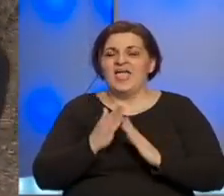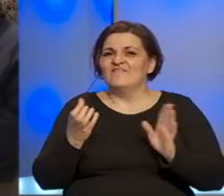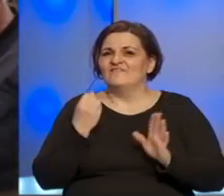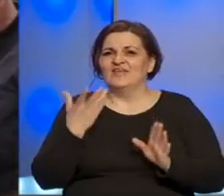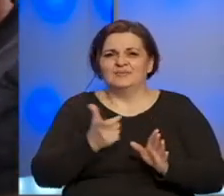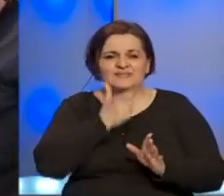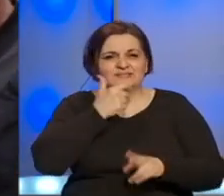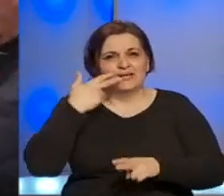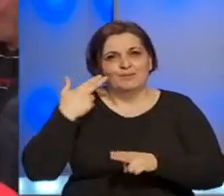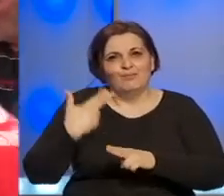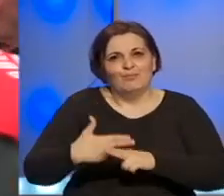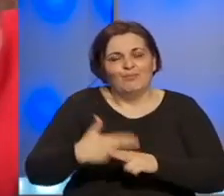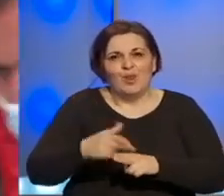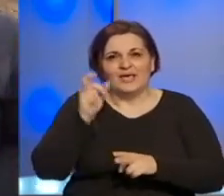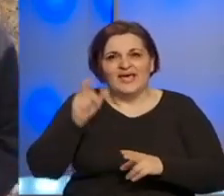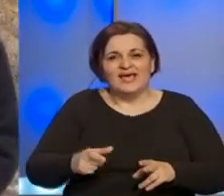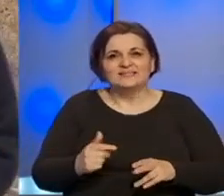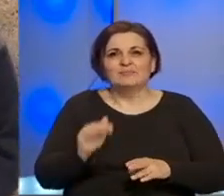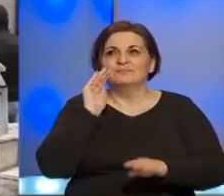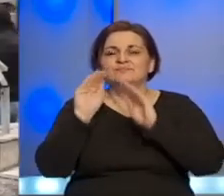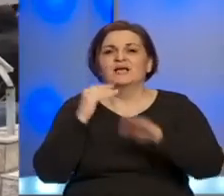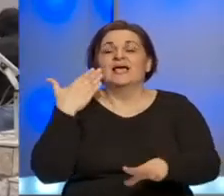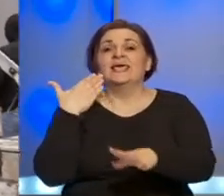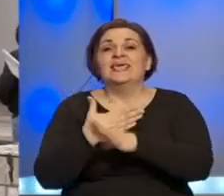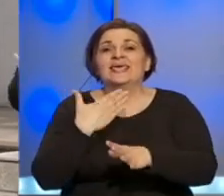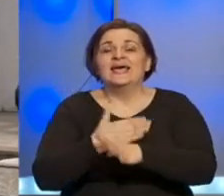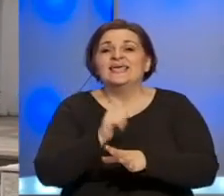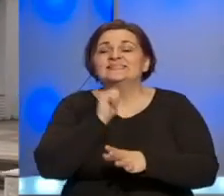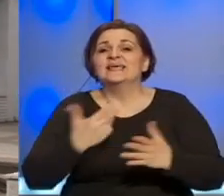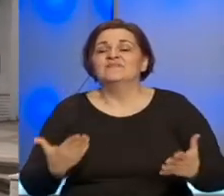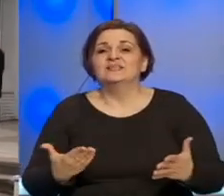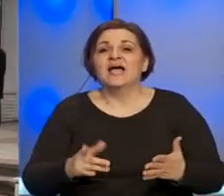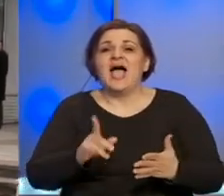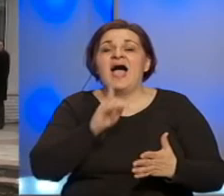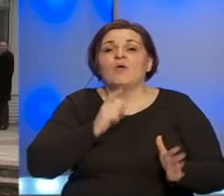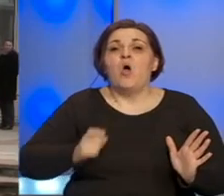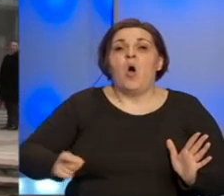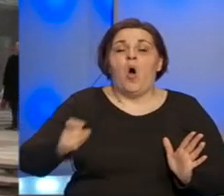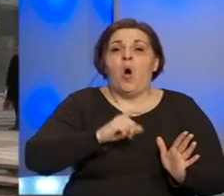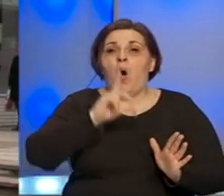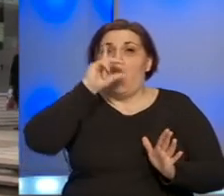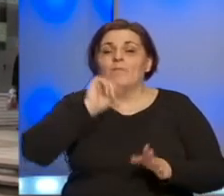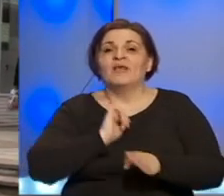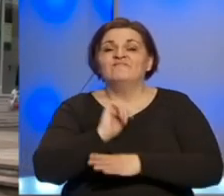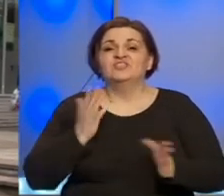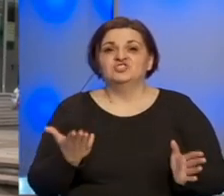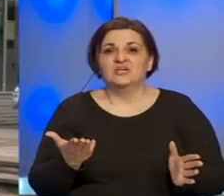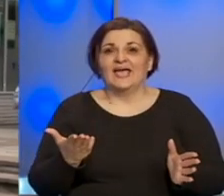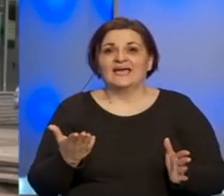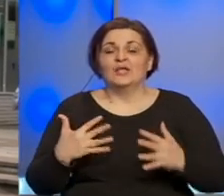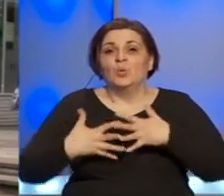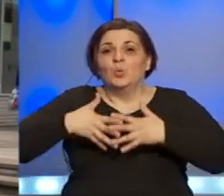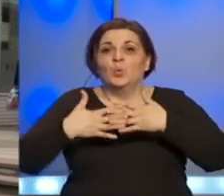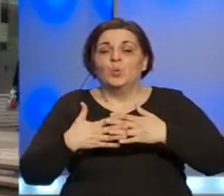broj stari i bolesni lica se obraća za pomoć servisa koji je organizovala opština Višegrad u